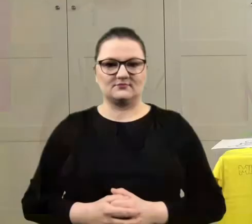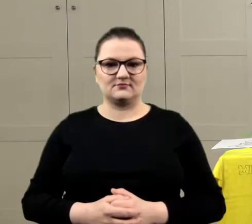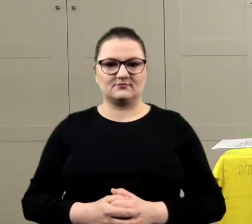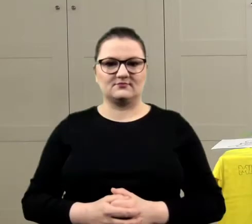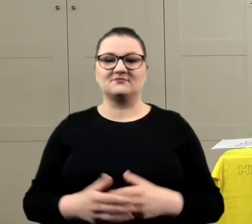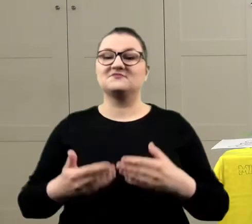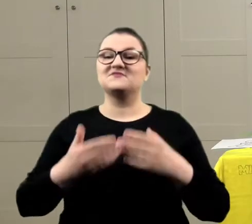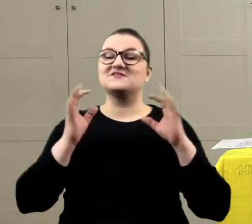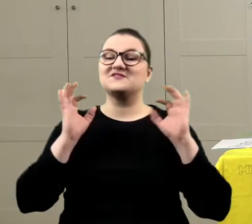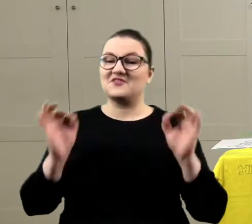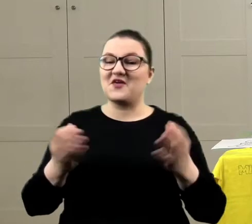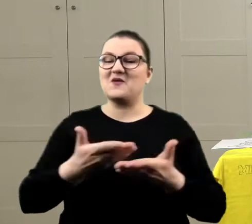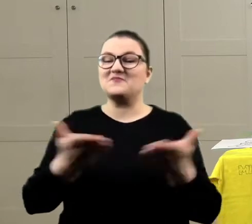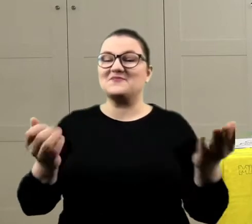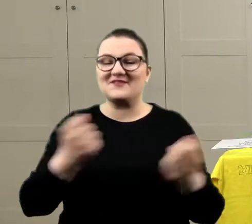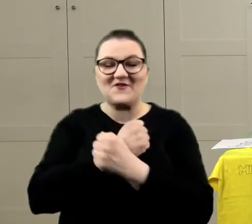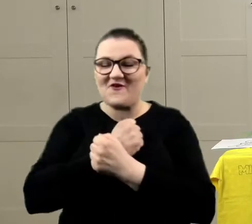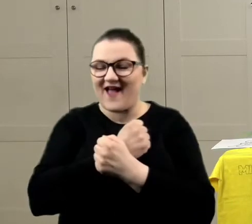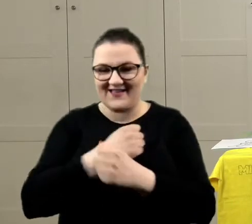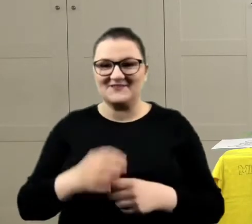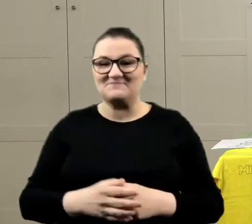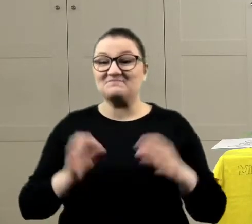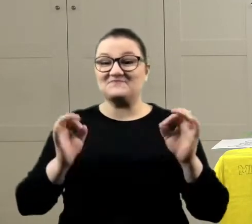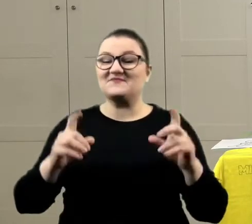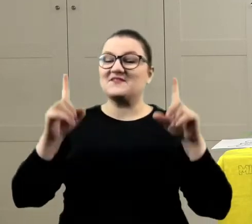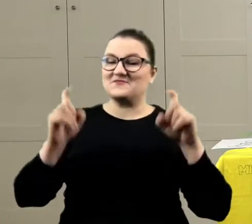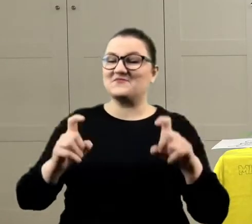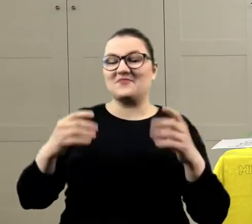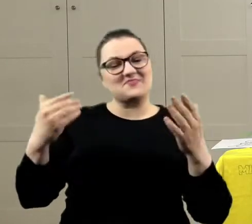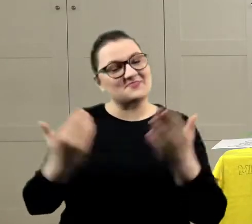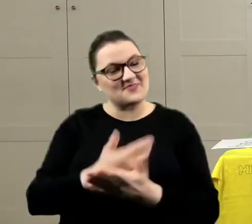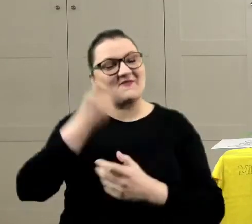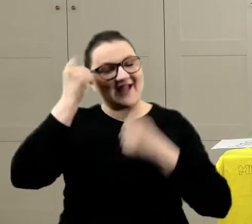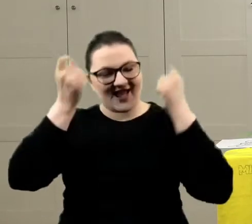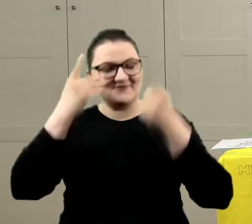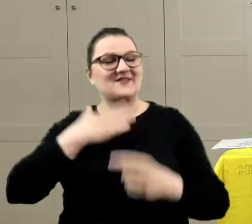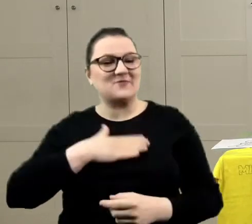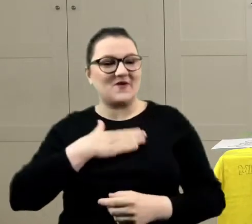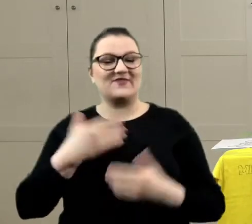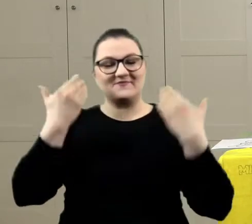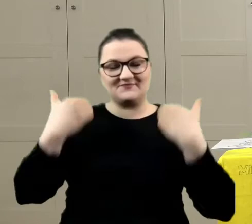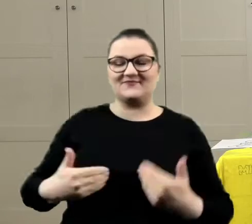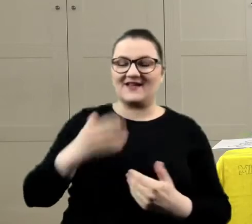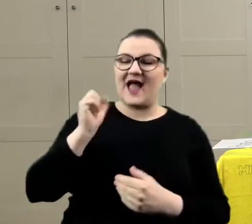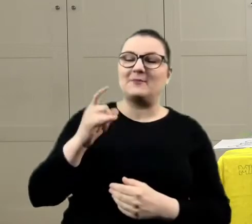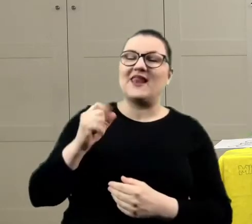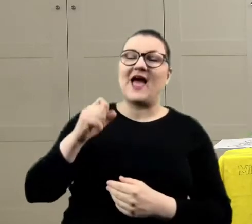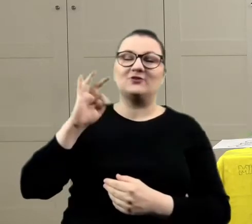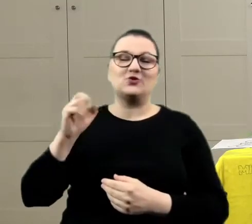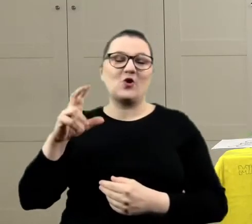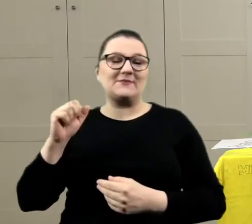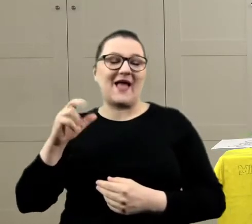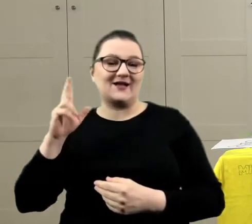Dzień dobry moi kochani, rozpoczynamy kolejną kreatywną sobotę. Witam Was Kamila Trochimiak w Miejskim Domu